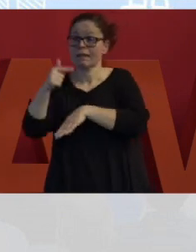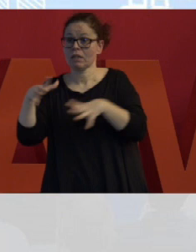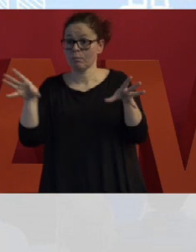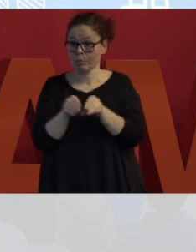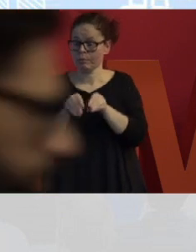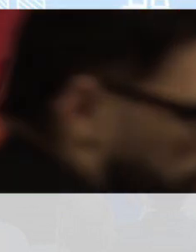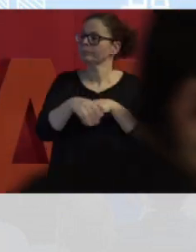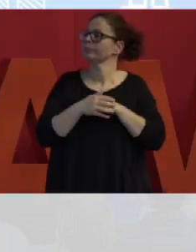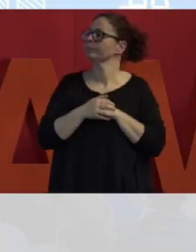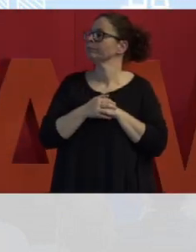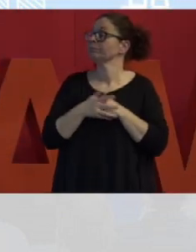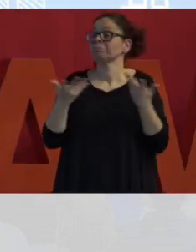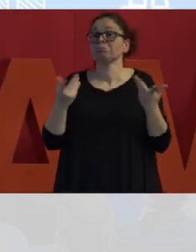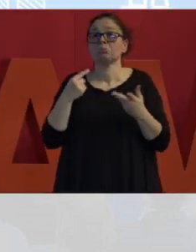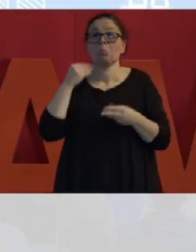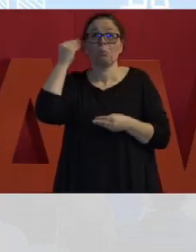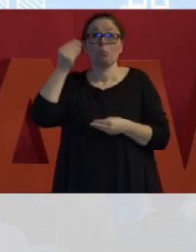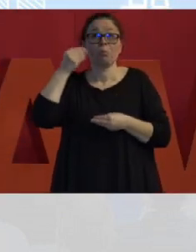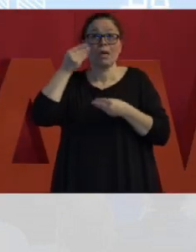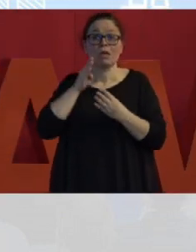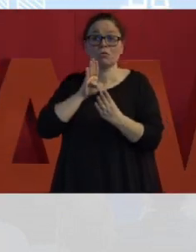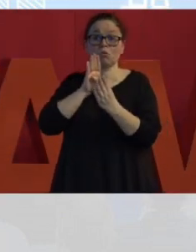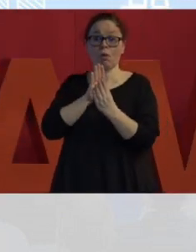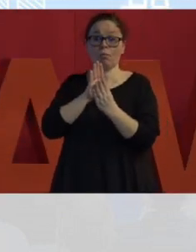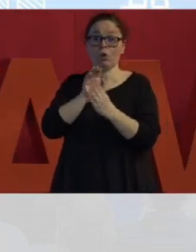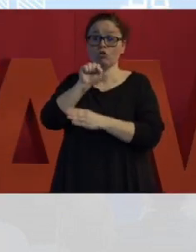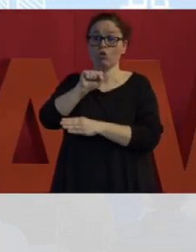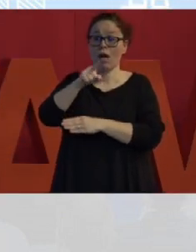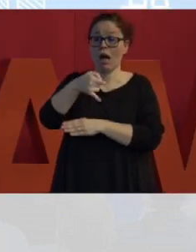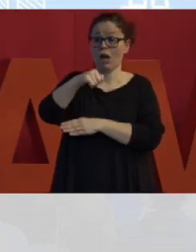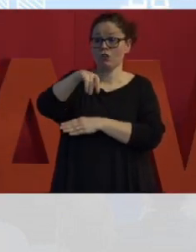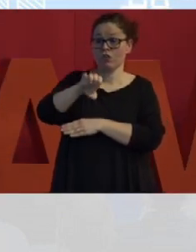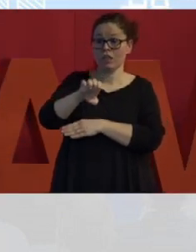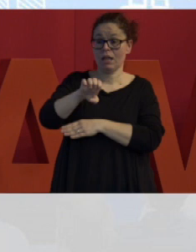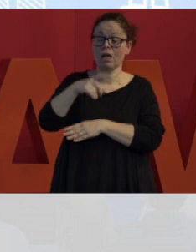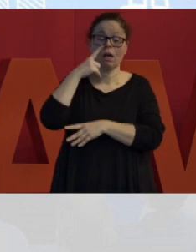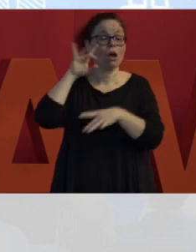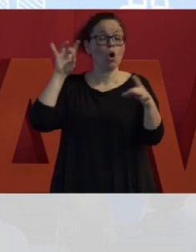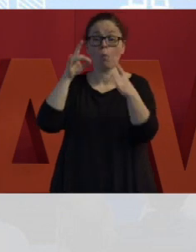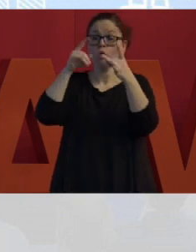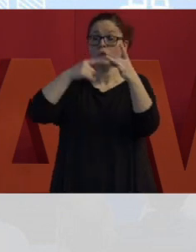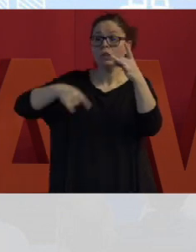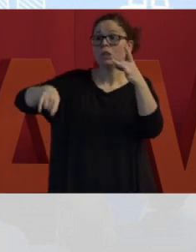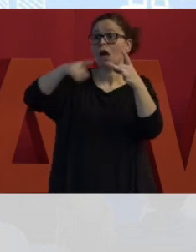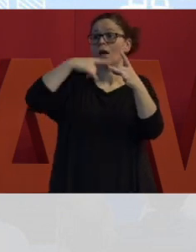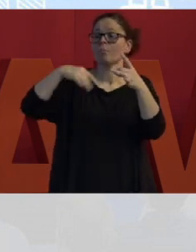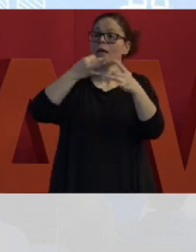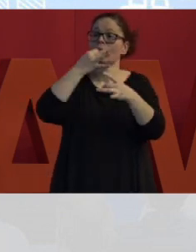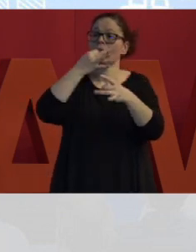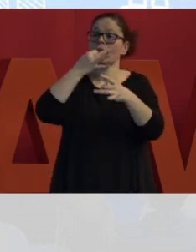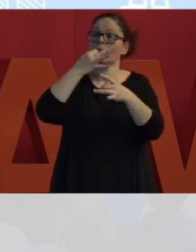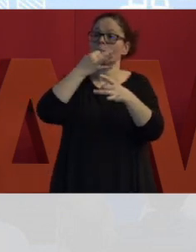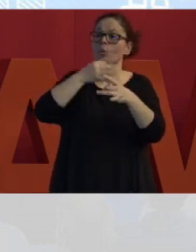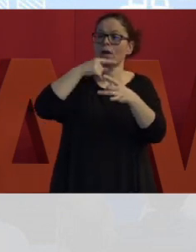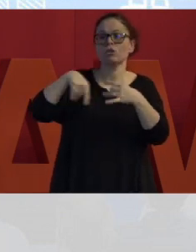utilizzare un approccio agile sia un'opportunità che abbiamo per mettere noi e le nostre relazioni al centro del lavoro